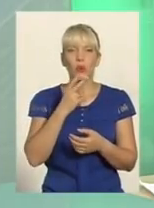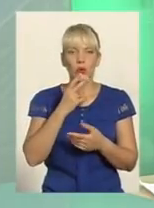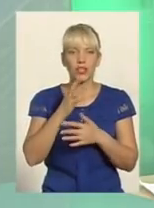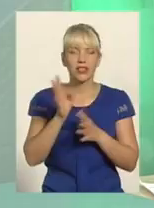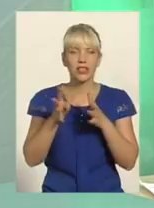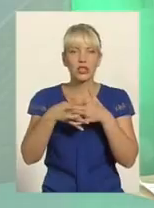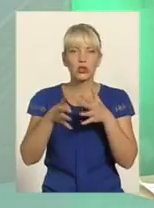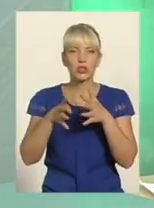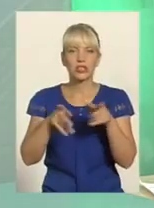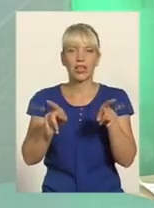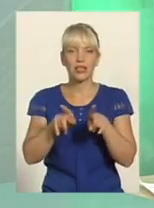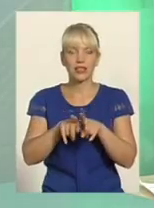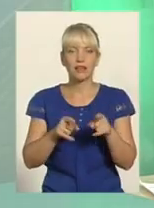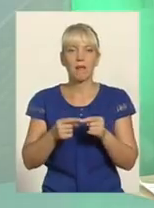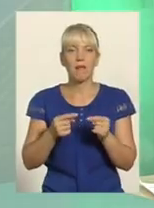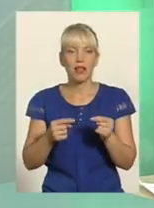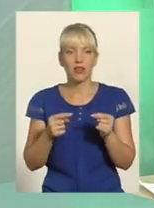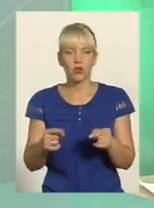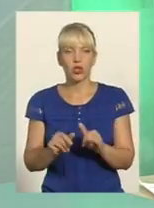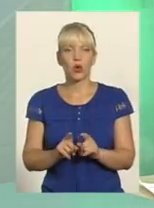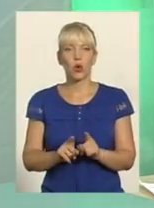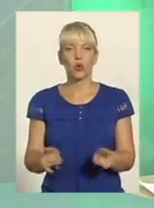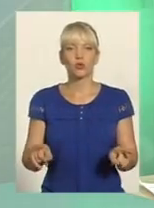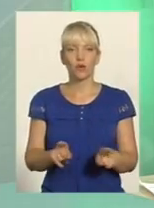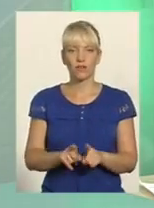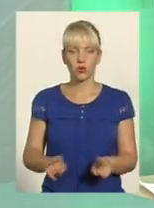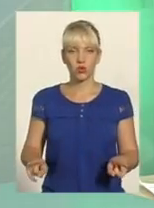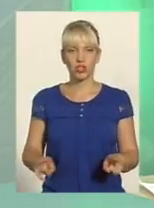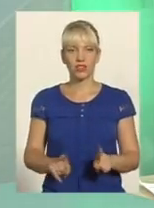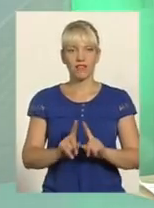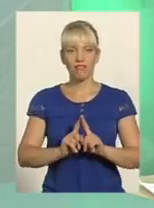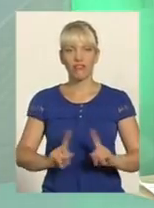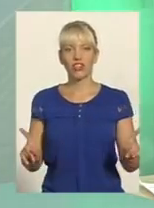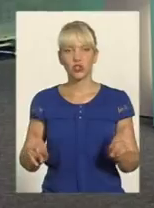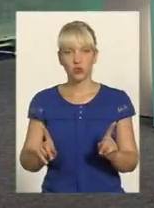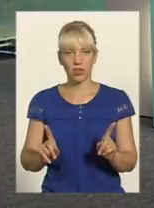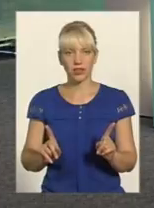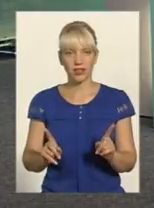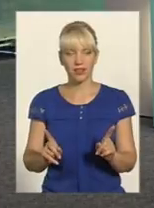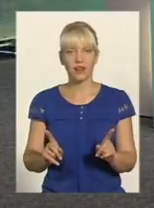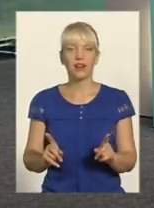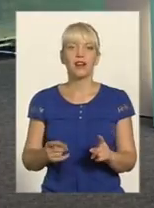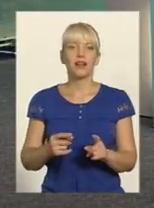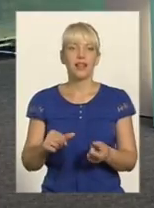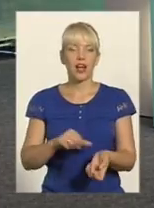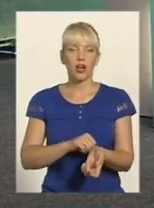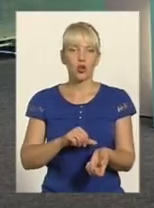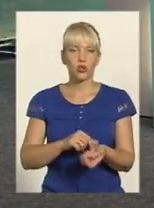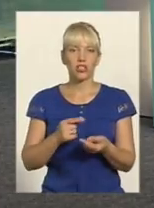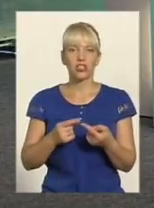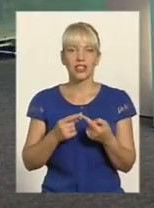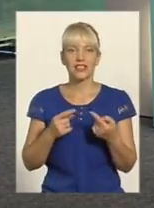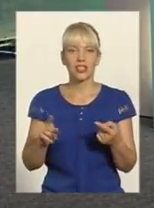вишуковані методи розповсюдження вишукованих наркотичних засобів Для того, щоб підтягнути молодь